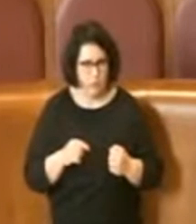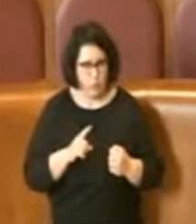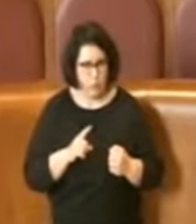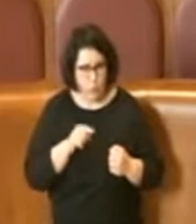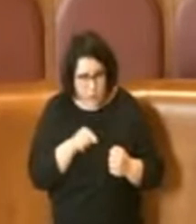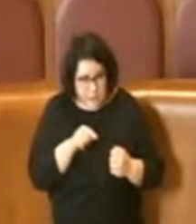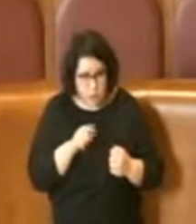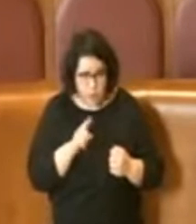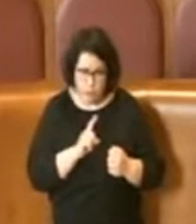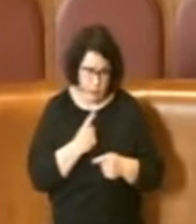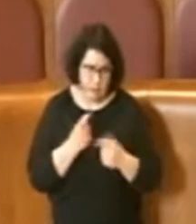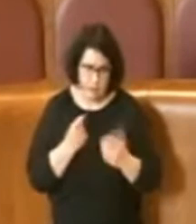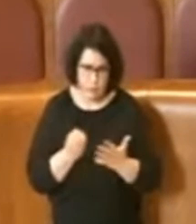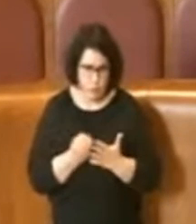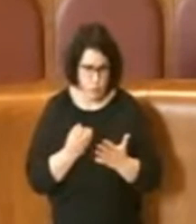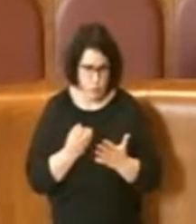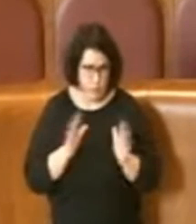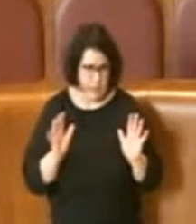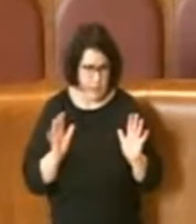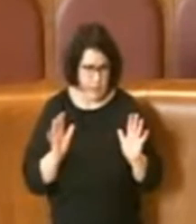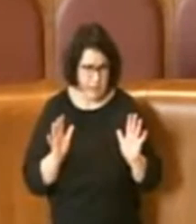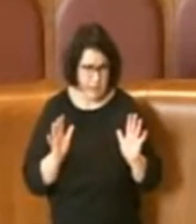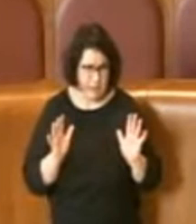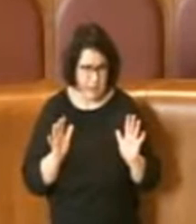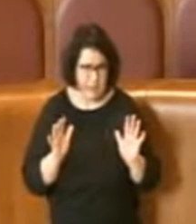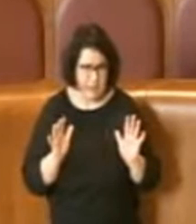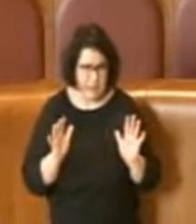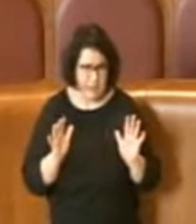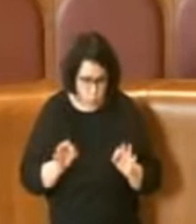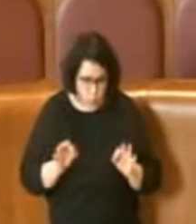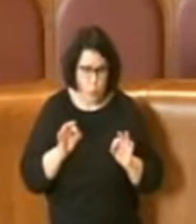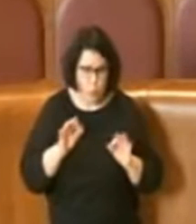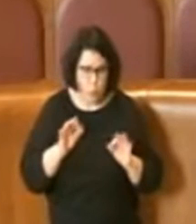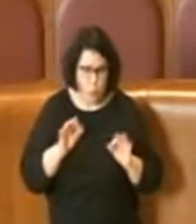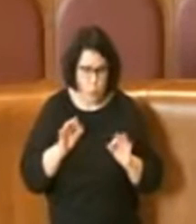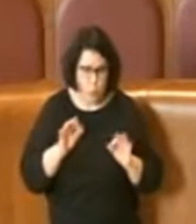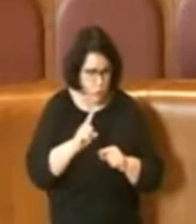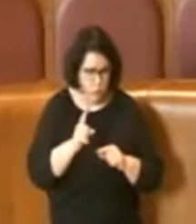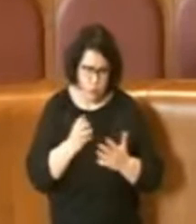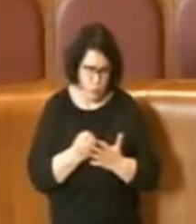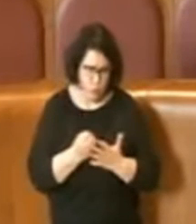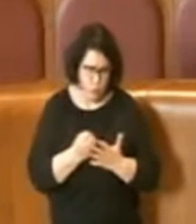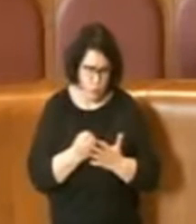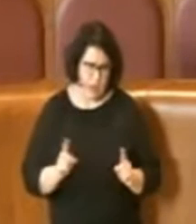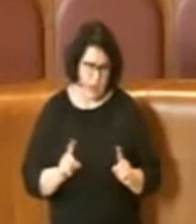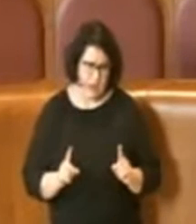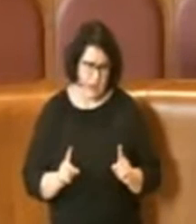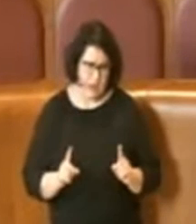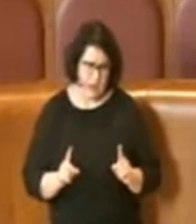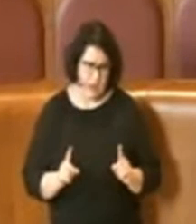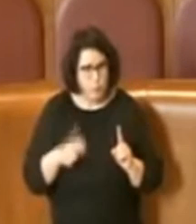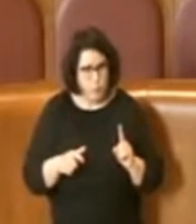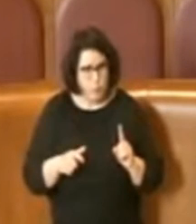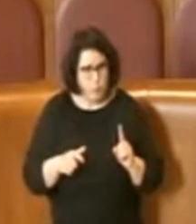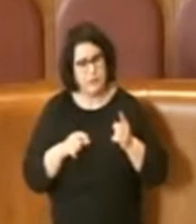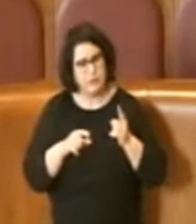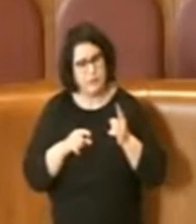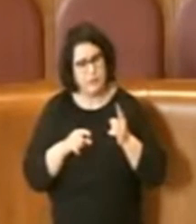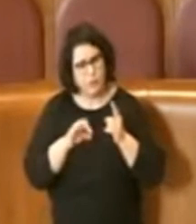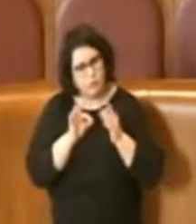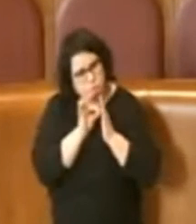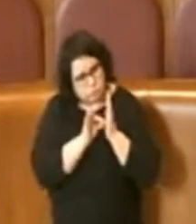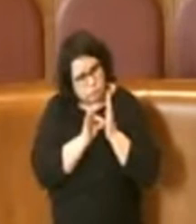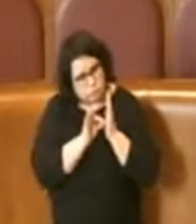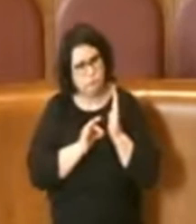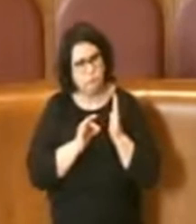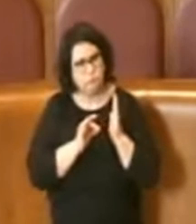Non succedano e sono sicuro che queste cose non succederanno perché nella disciplina, nell'articolazione, nello sviluppo